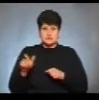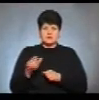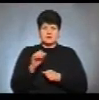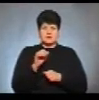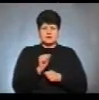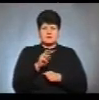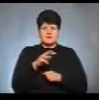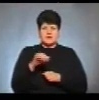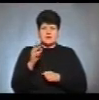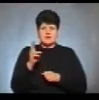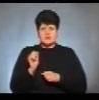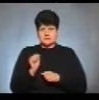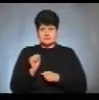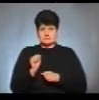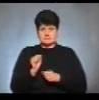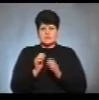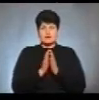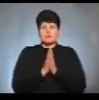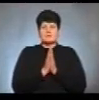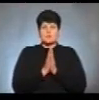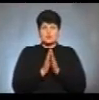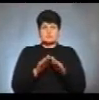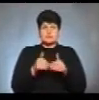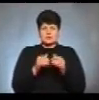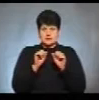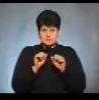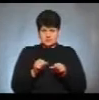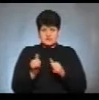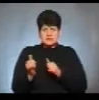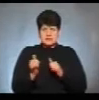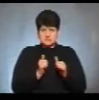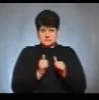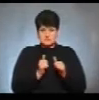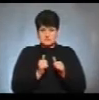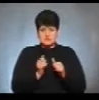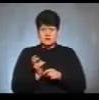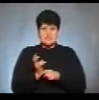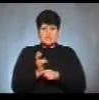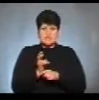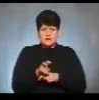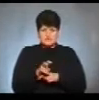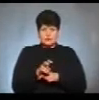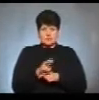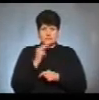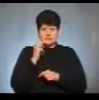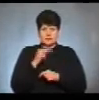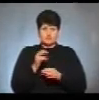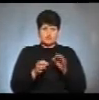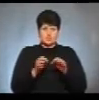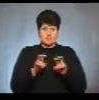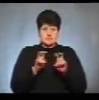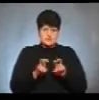Просимо надати можливість забезпечити ярко обвинувачення у судове засідання.